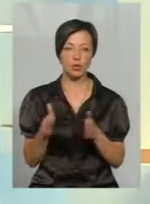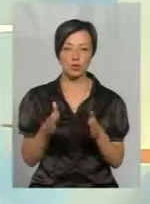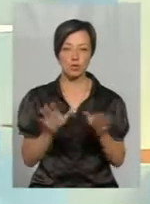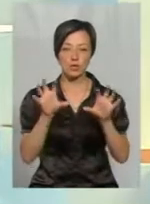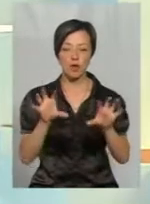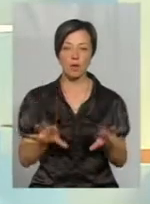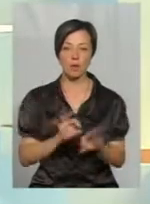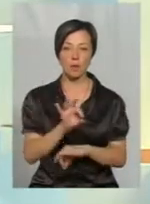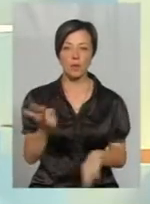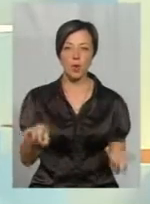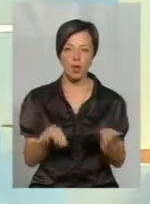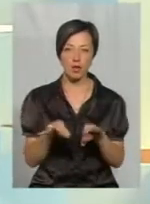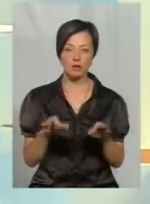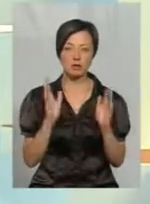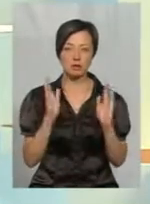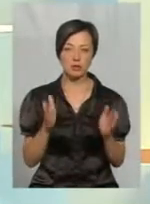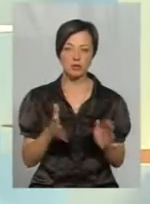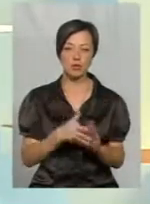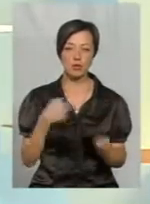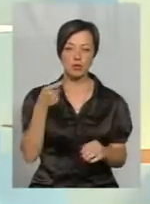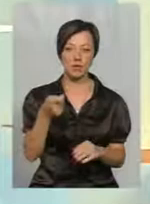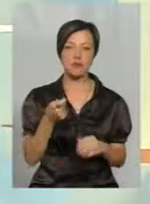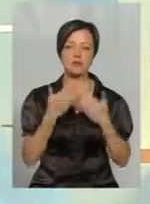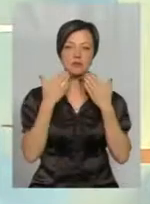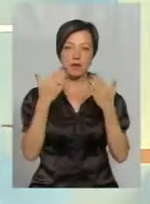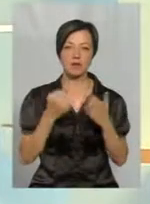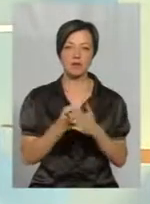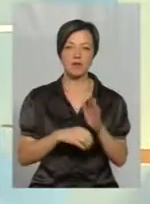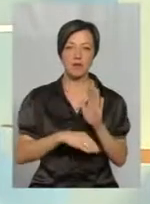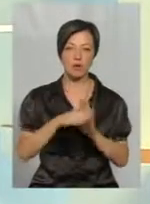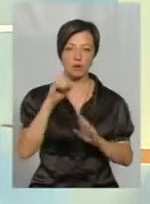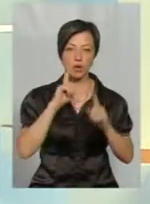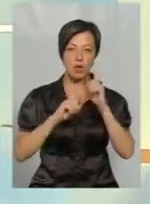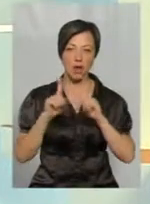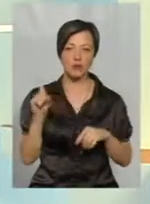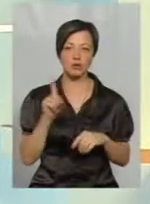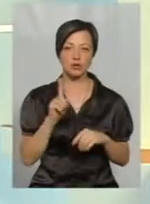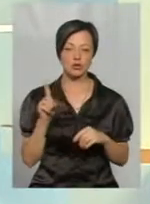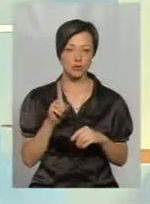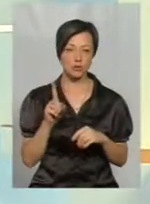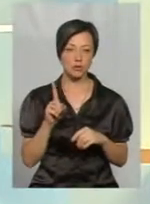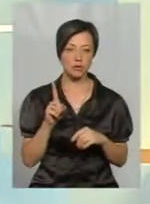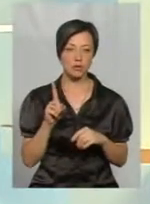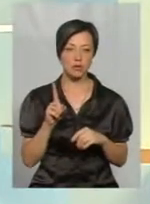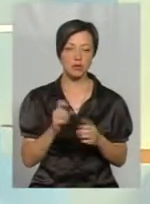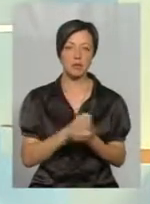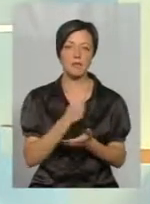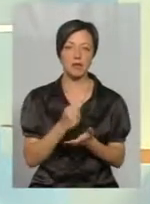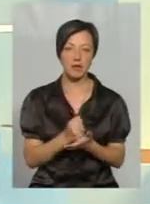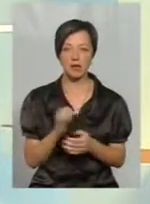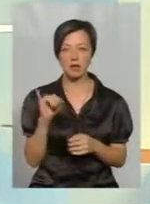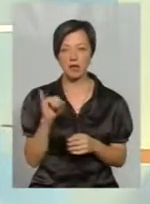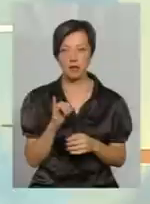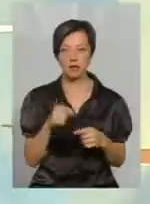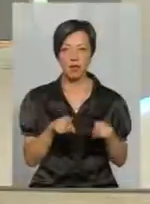законопроекти, які будуть подаватись в зверненні до Верховної Ради, щоб вони їх прийняли. І